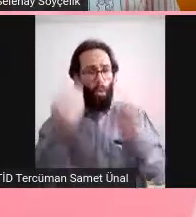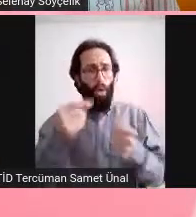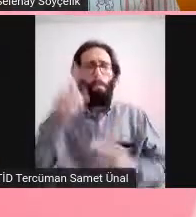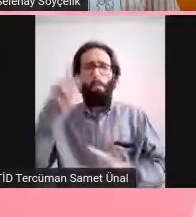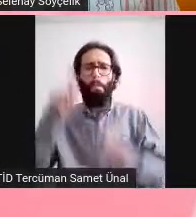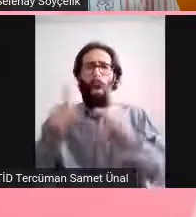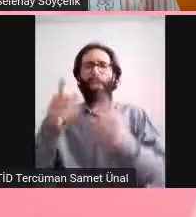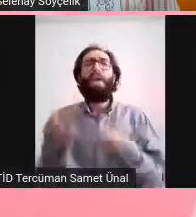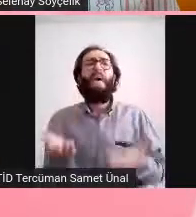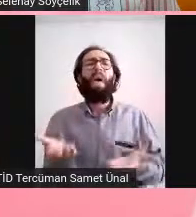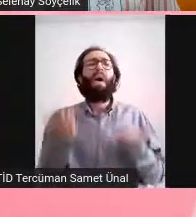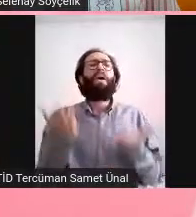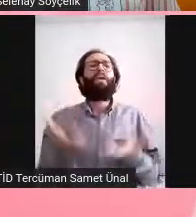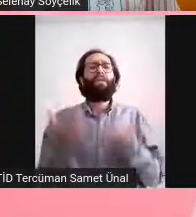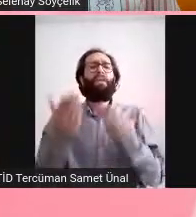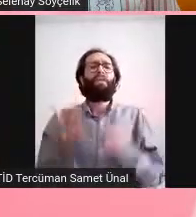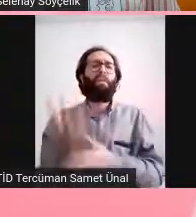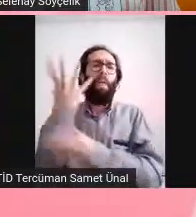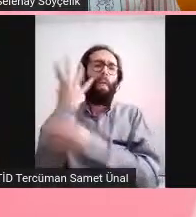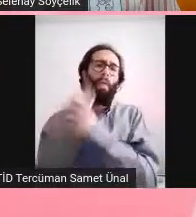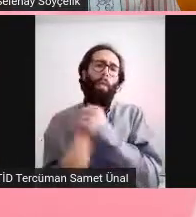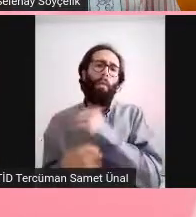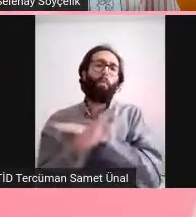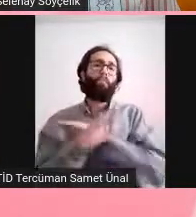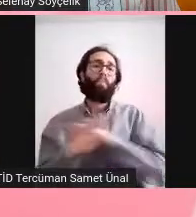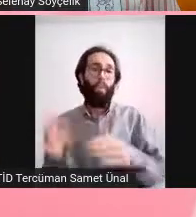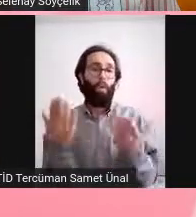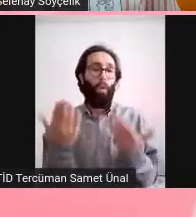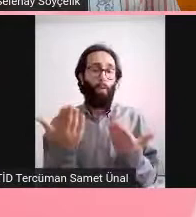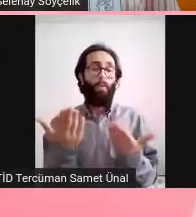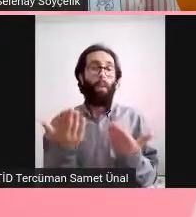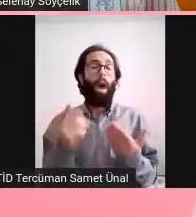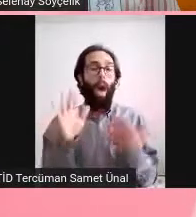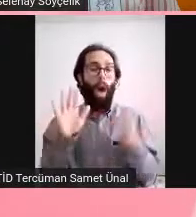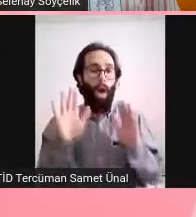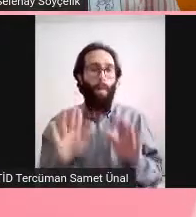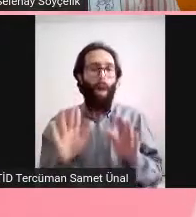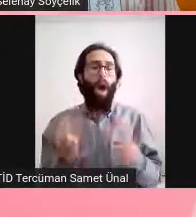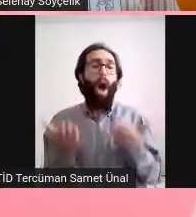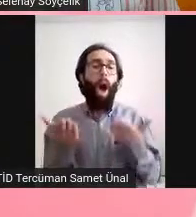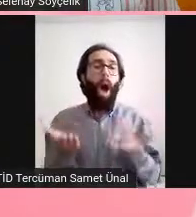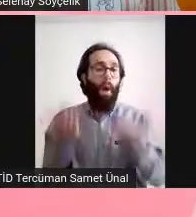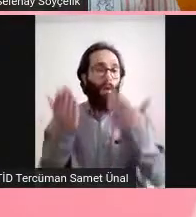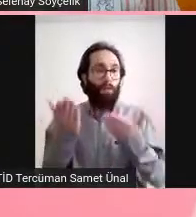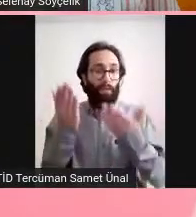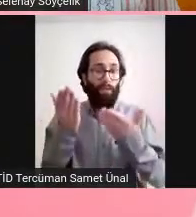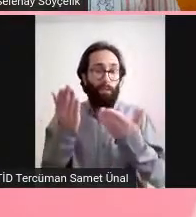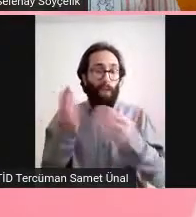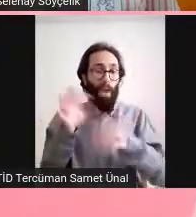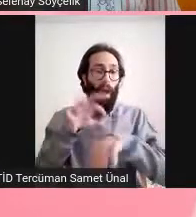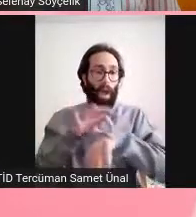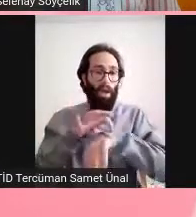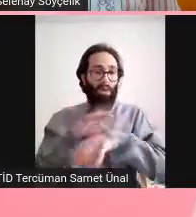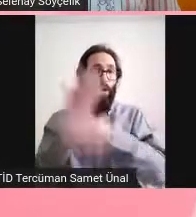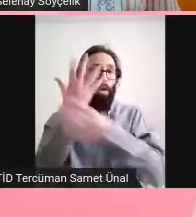kişilerde diğer organlarda ve özellikle beyinde bir tutulum olabiliyor.